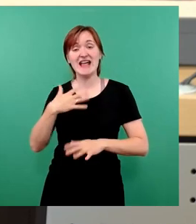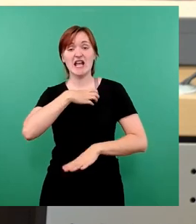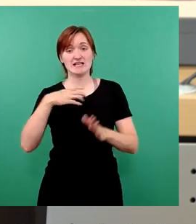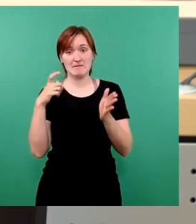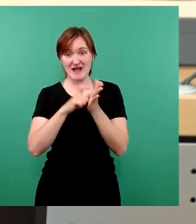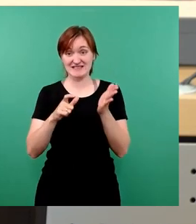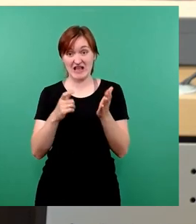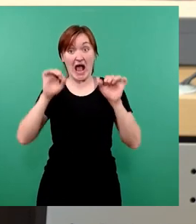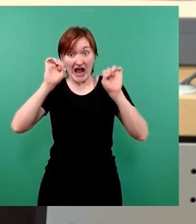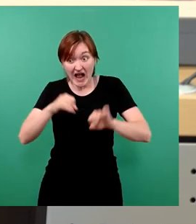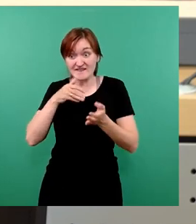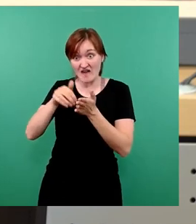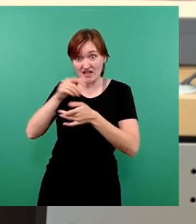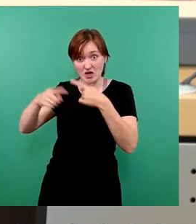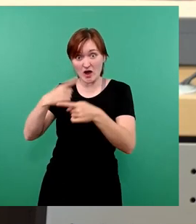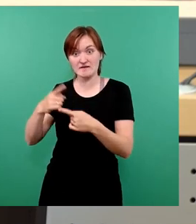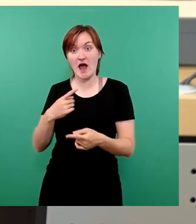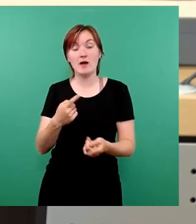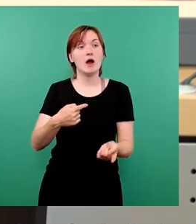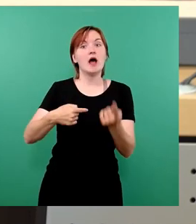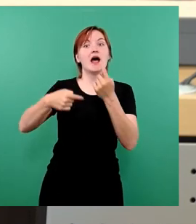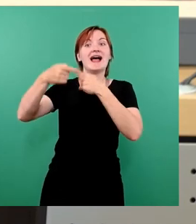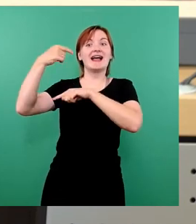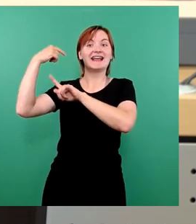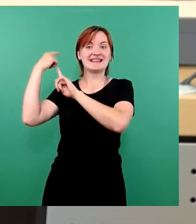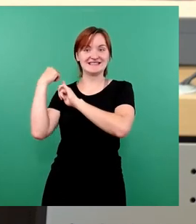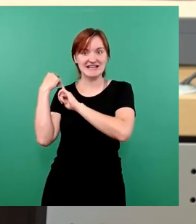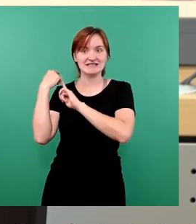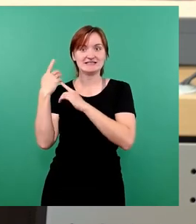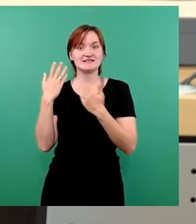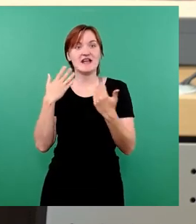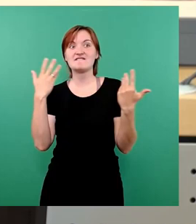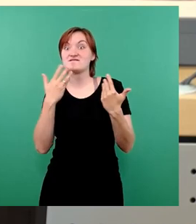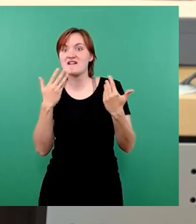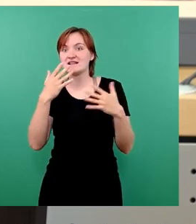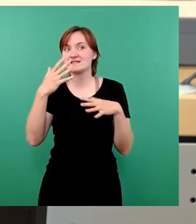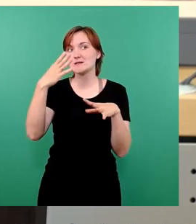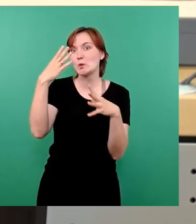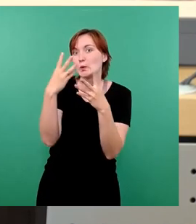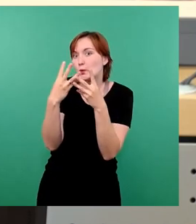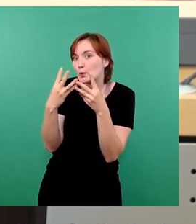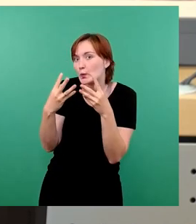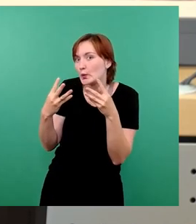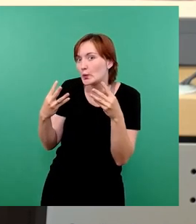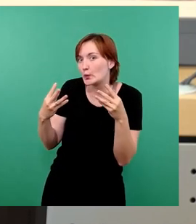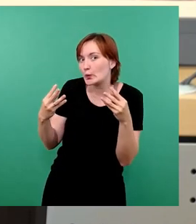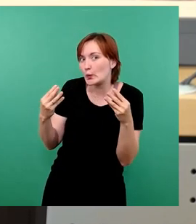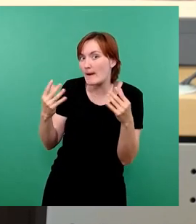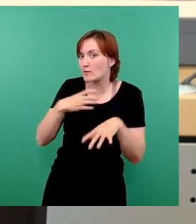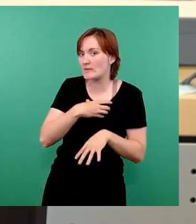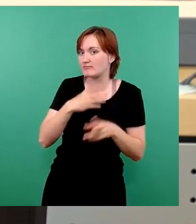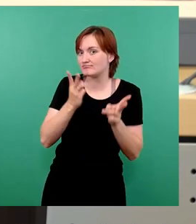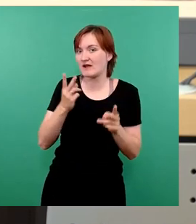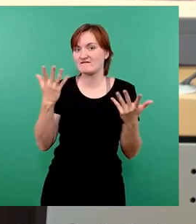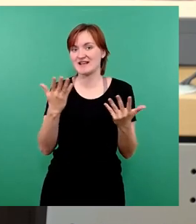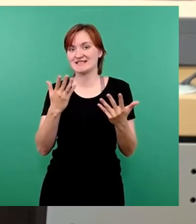leisten, wird auf der Hinterbühne bewusst und gewollt völlig vergessen gemacht, dass das eigentliche Desaster nicht